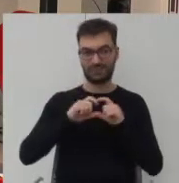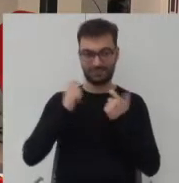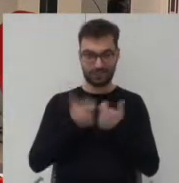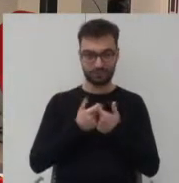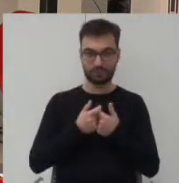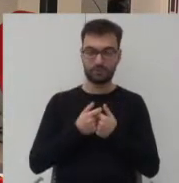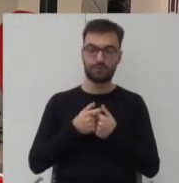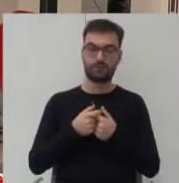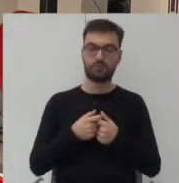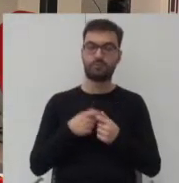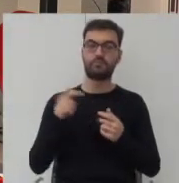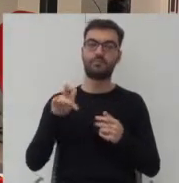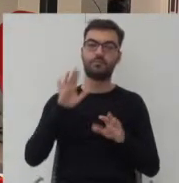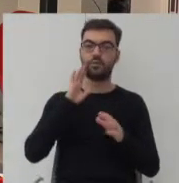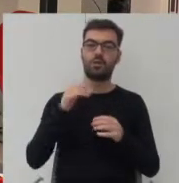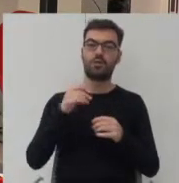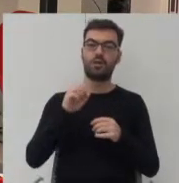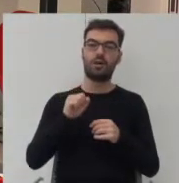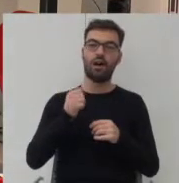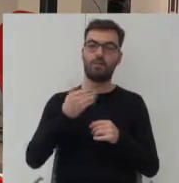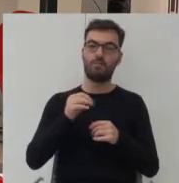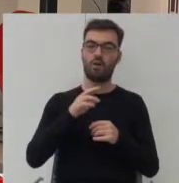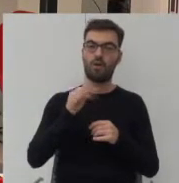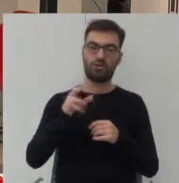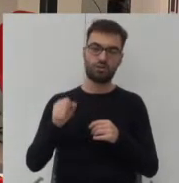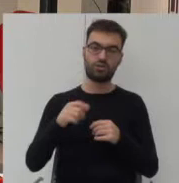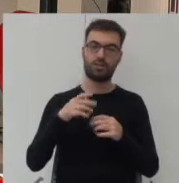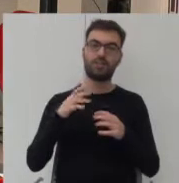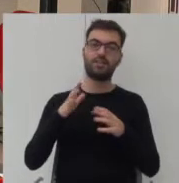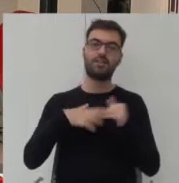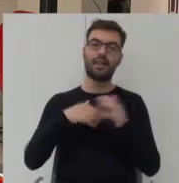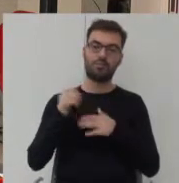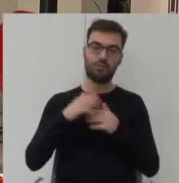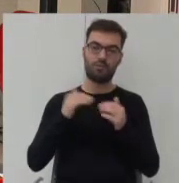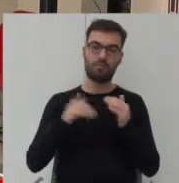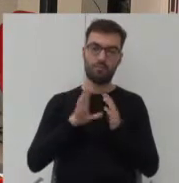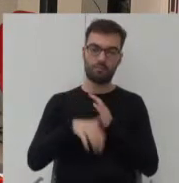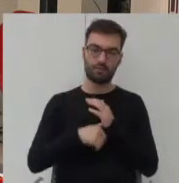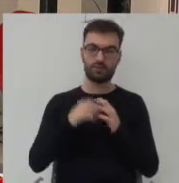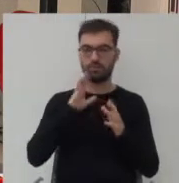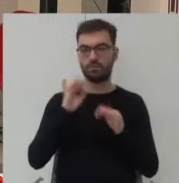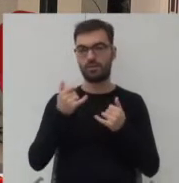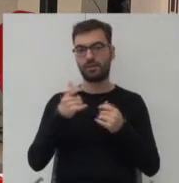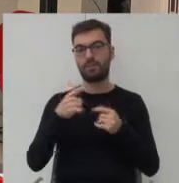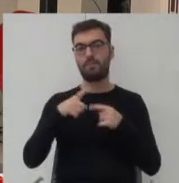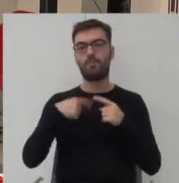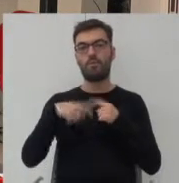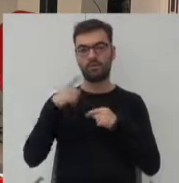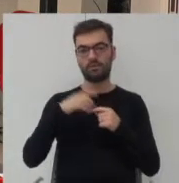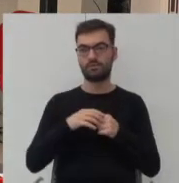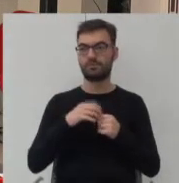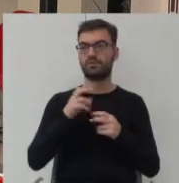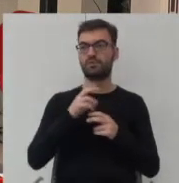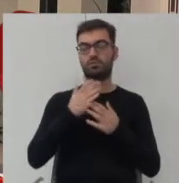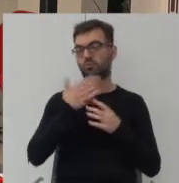zapewniając tam coś w rodzaju amorficznej rozlanej zabudowy podmiejskiej kontynuacji pewnych procesów które już obserwuję czy